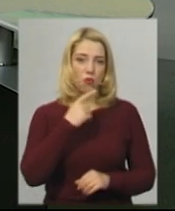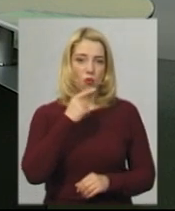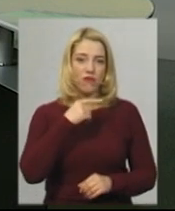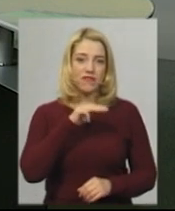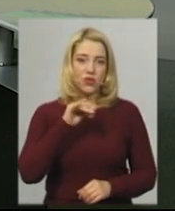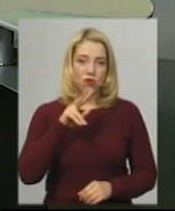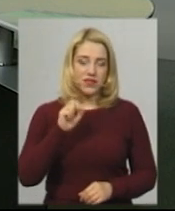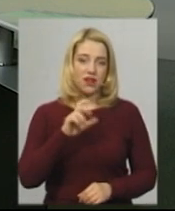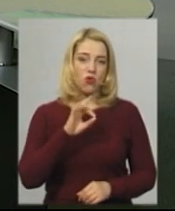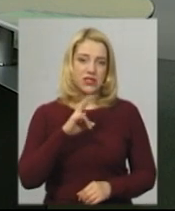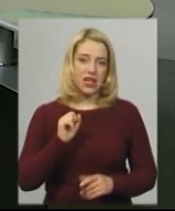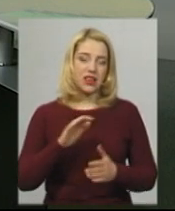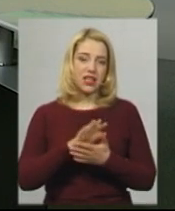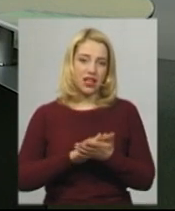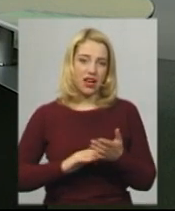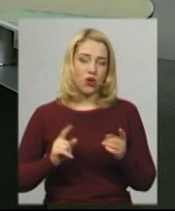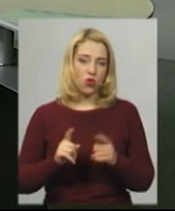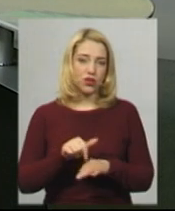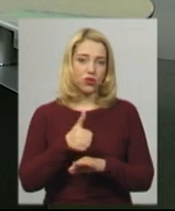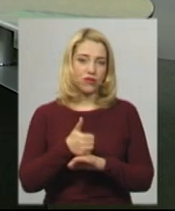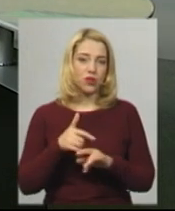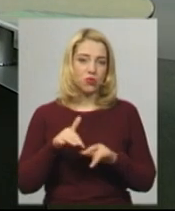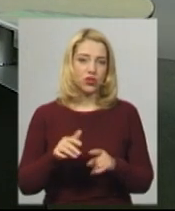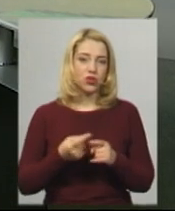Фіновська. Далі коротко про головні події цього дня.